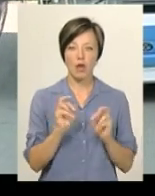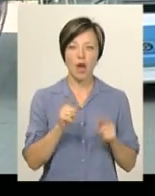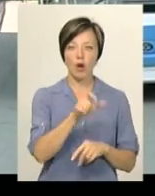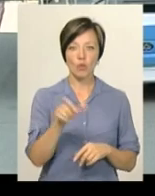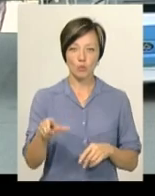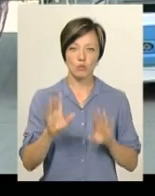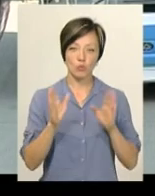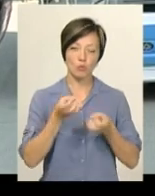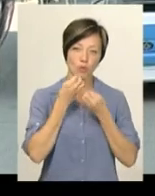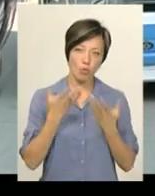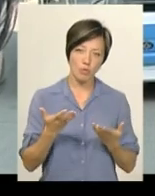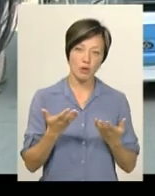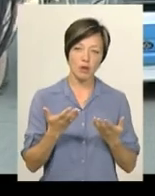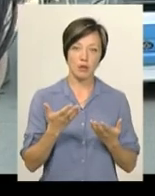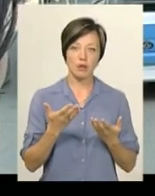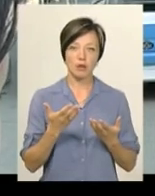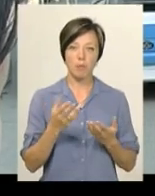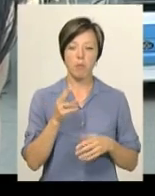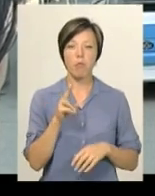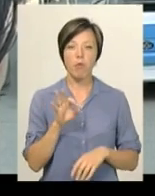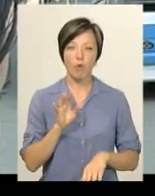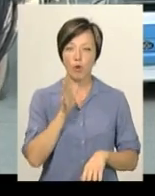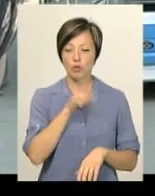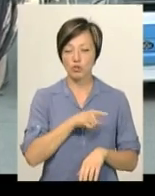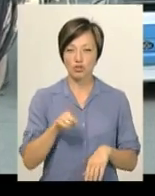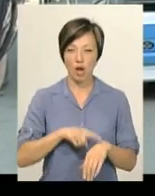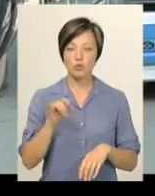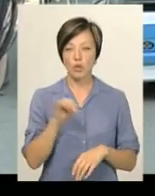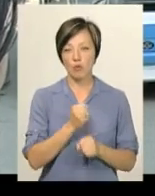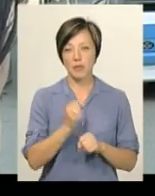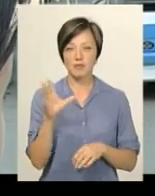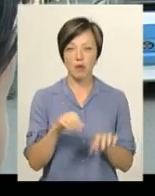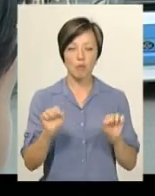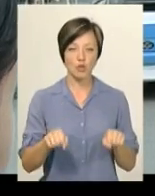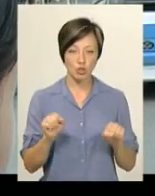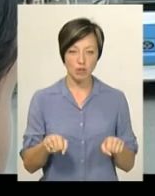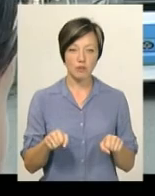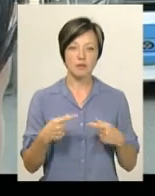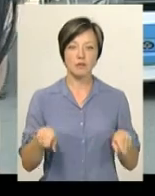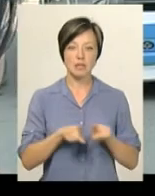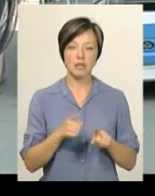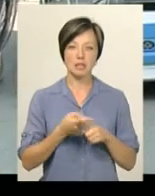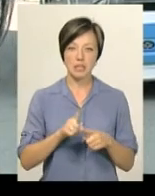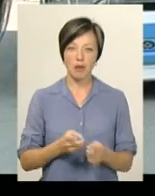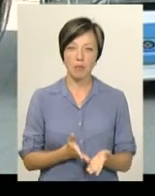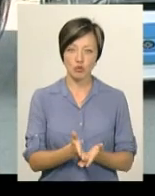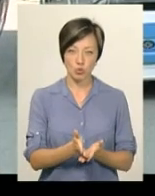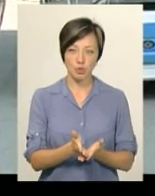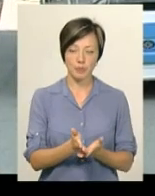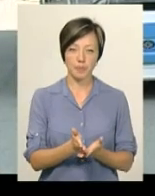добрий по часу. І будемо робити все можливе, щоб все-таки цей маршрут